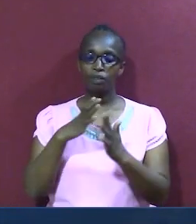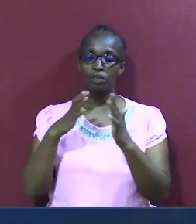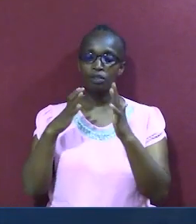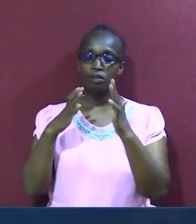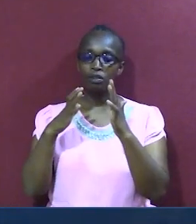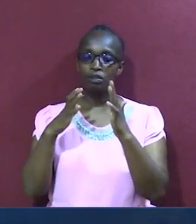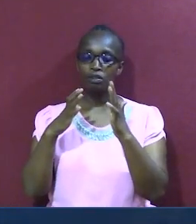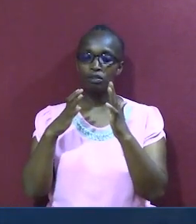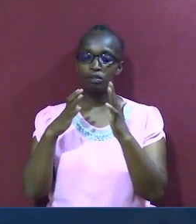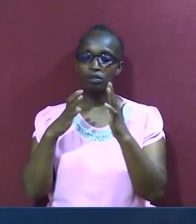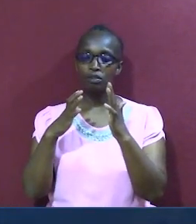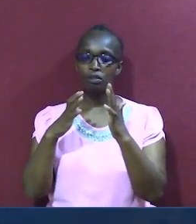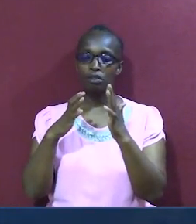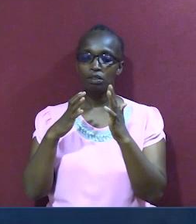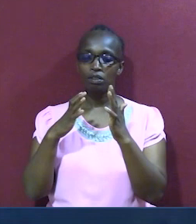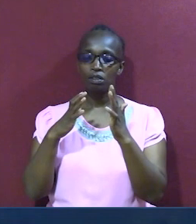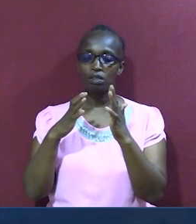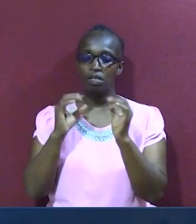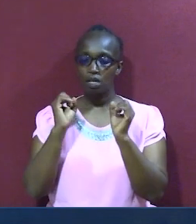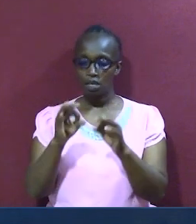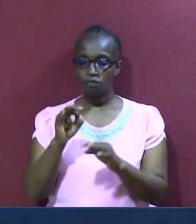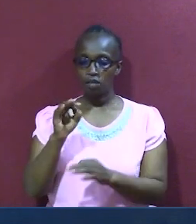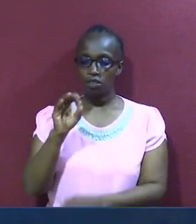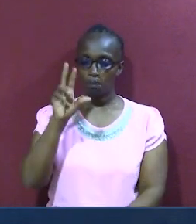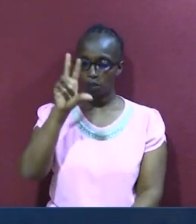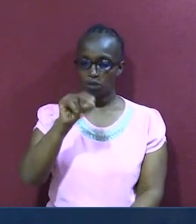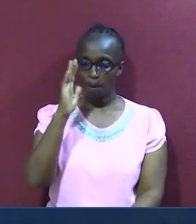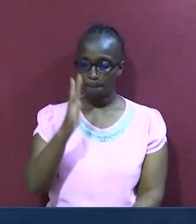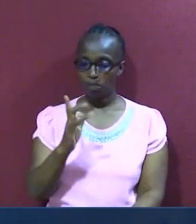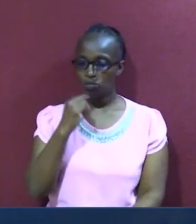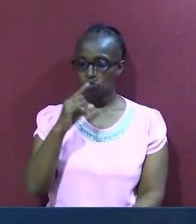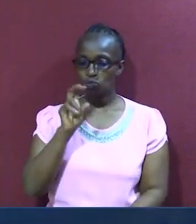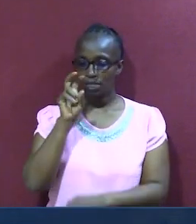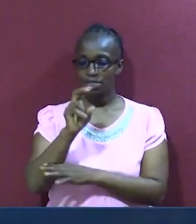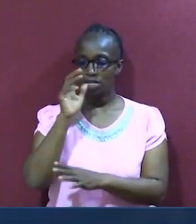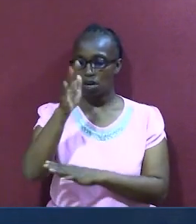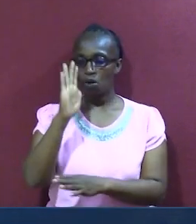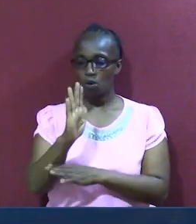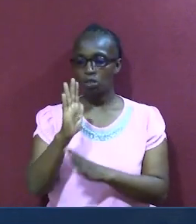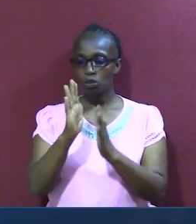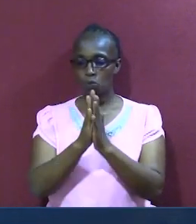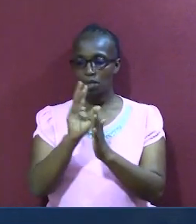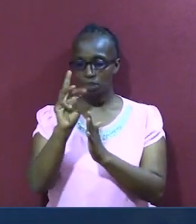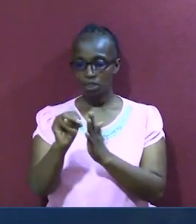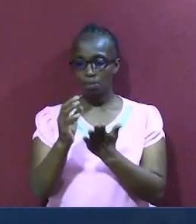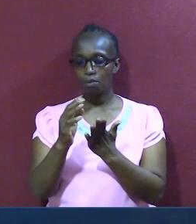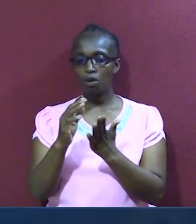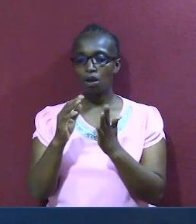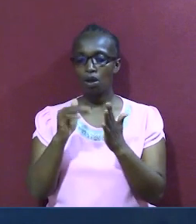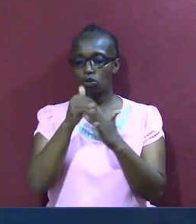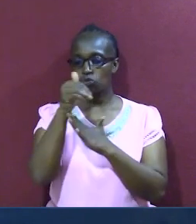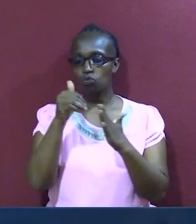apana mtu, atakaye mua na buwana asipo kuwa nao. Tuku mpendwa,